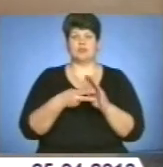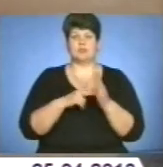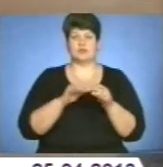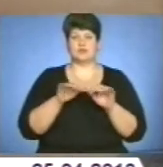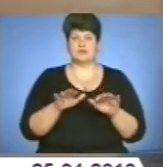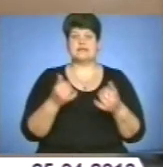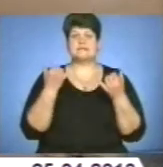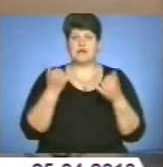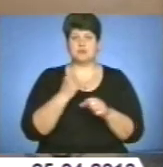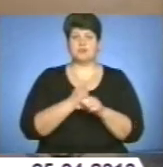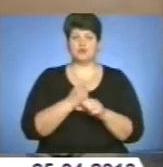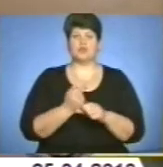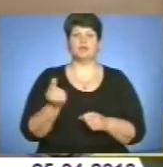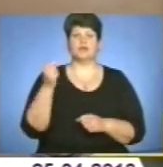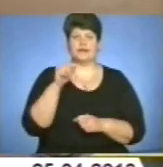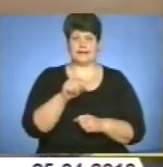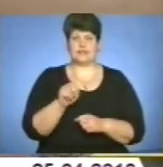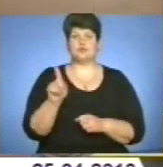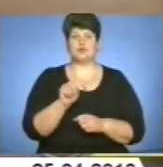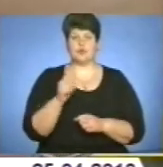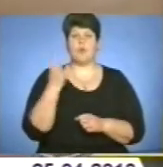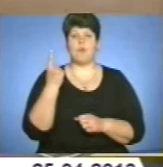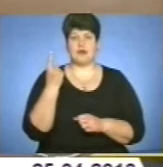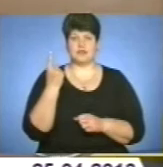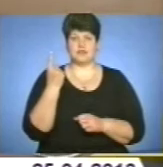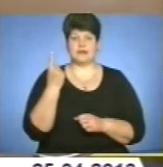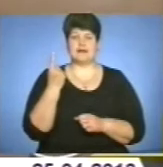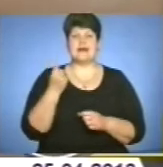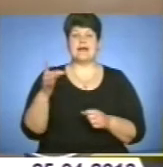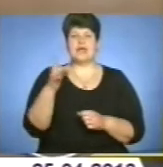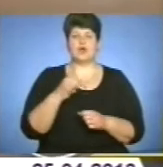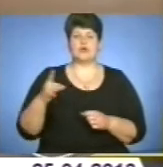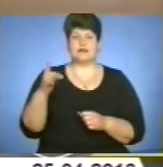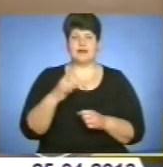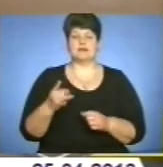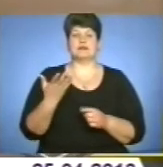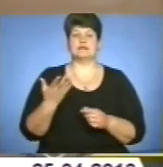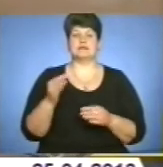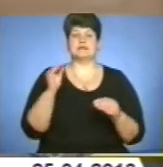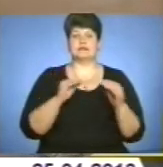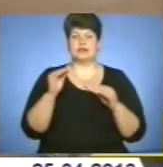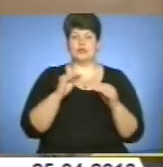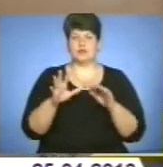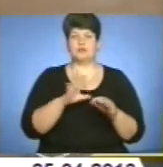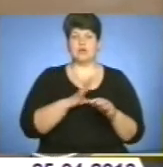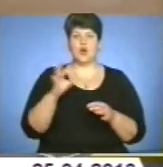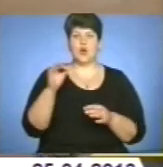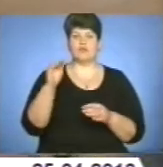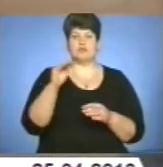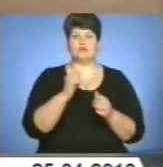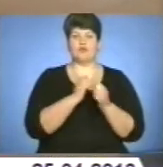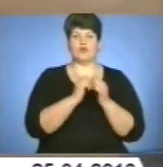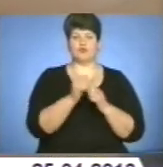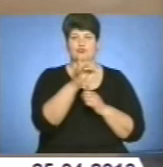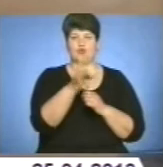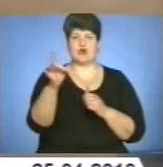ми працюємо над тим, що, по-перше, регіональна складова, регіональна специфікація надійшла офіційно до кожного регіону.